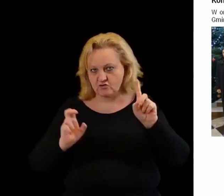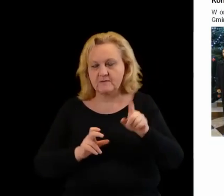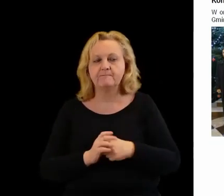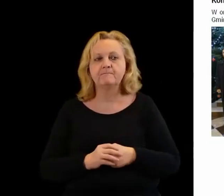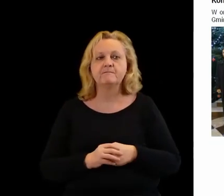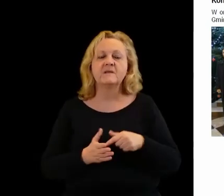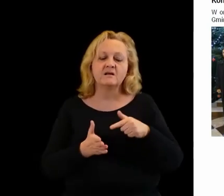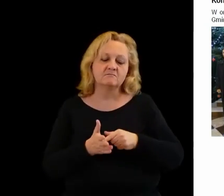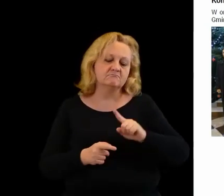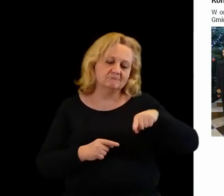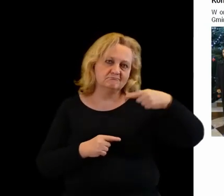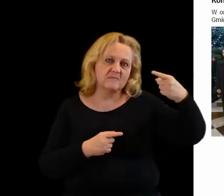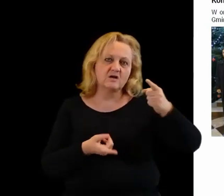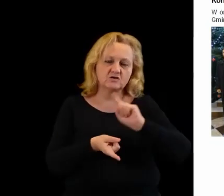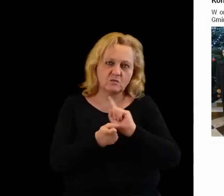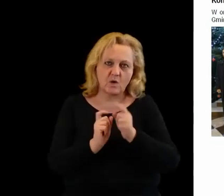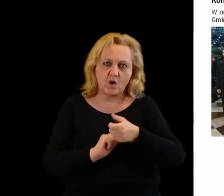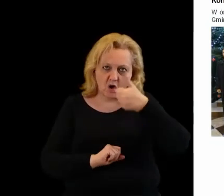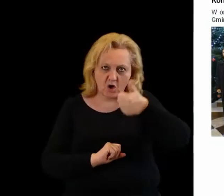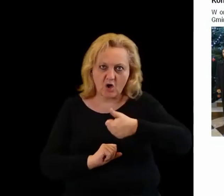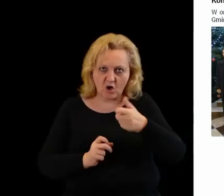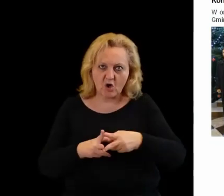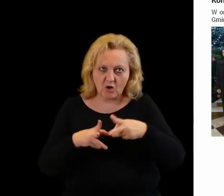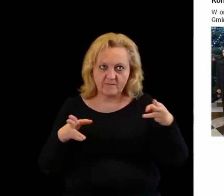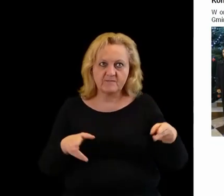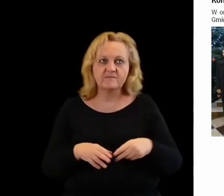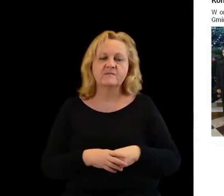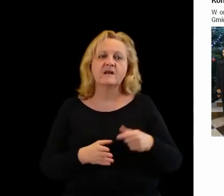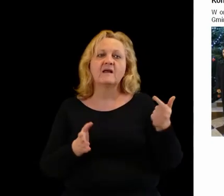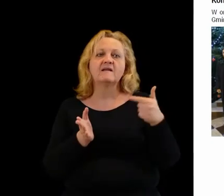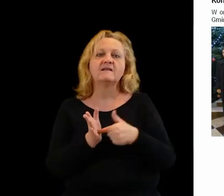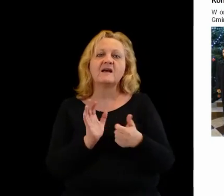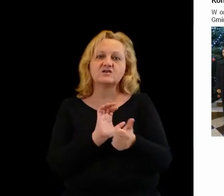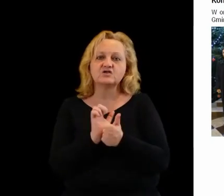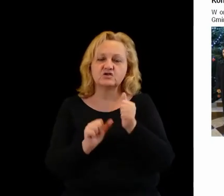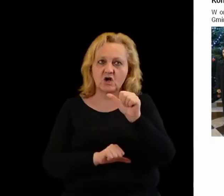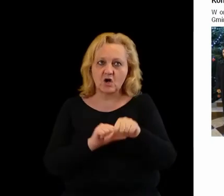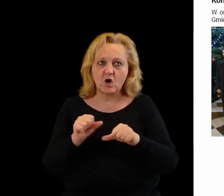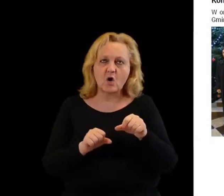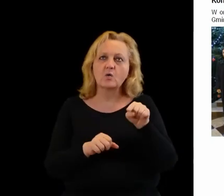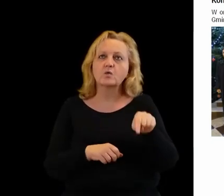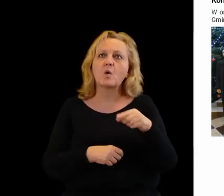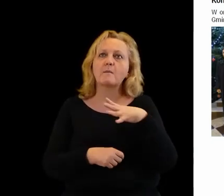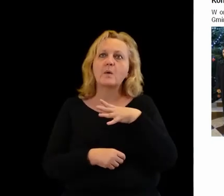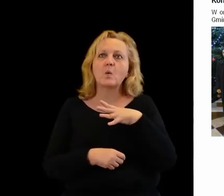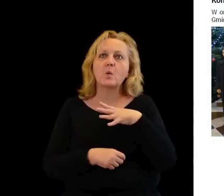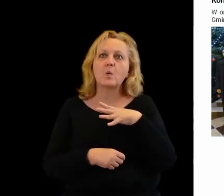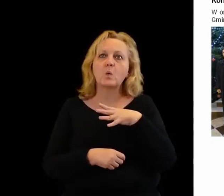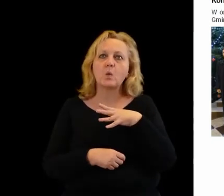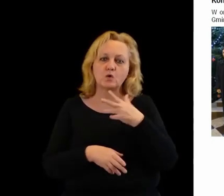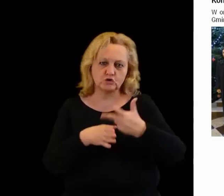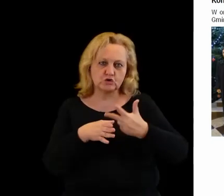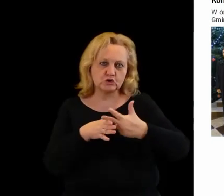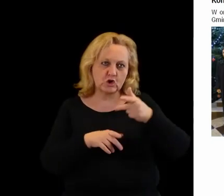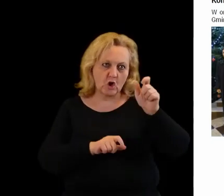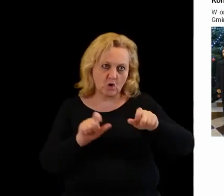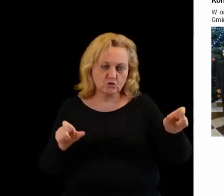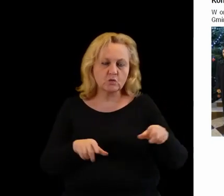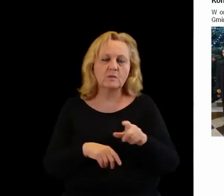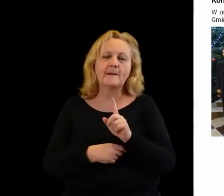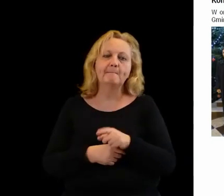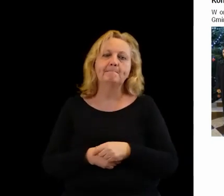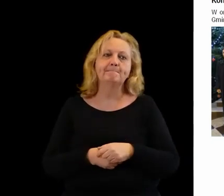Cykl spotkań całoroczny w roku 2016. To było dla 30 osób.